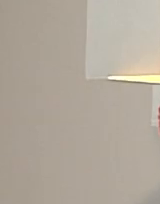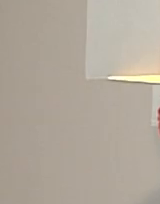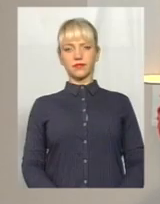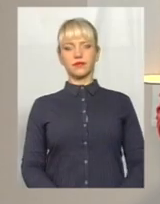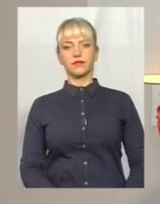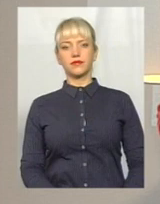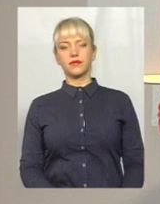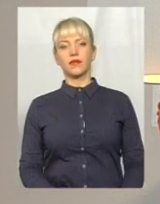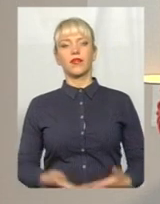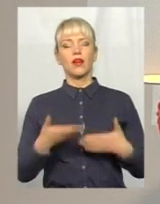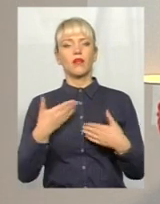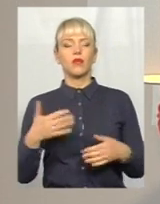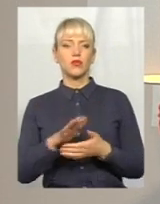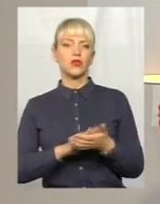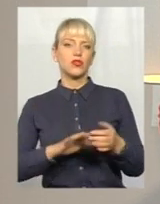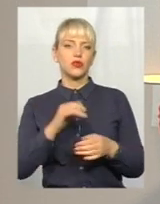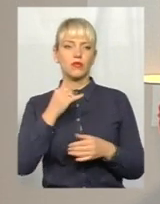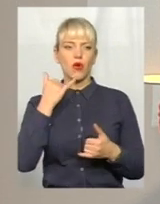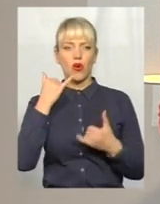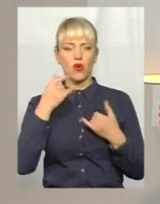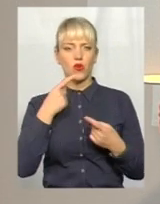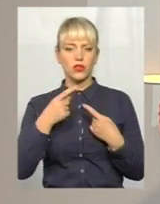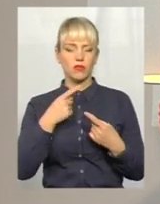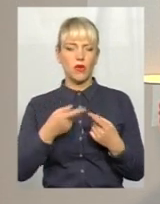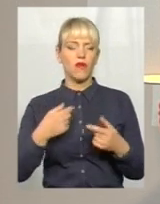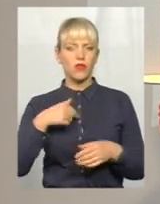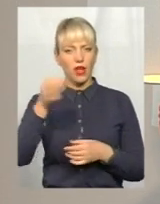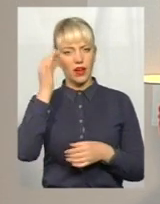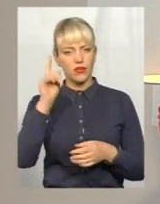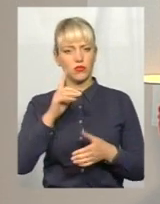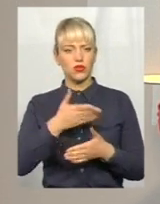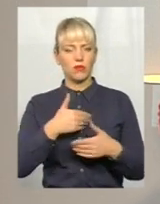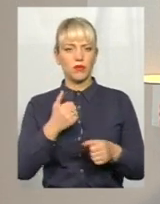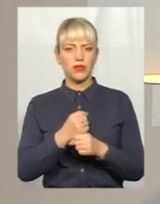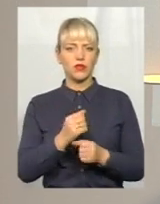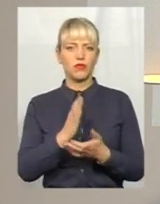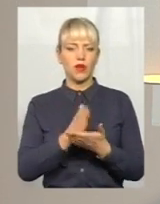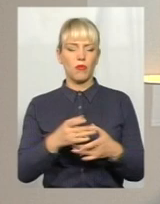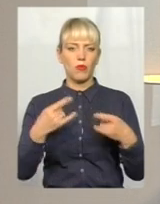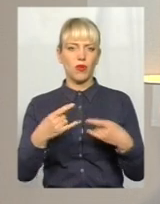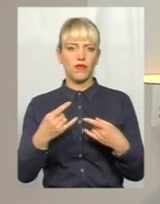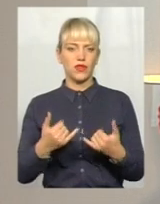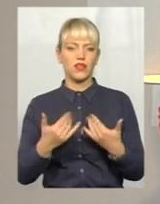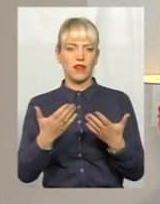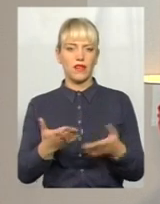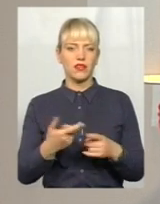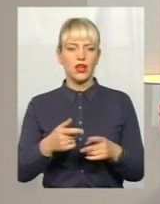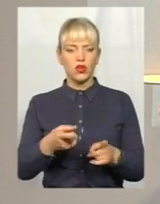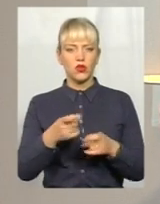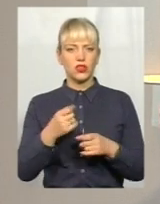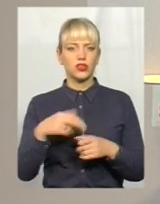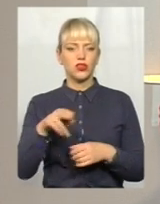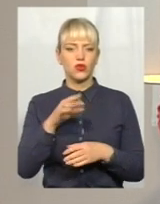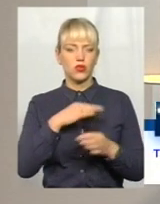Тож ми продовжуємо нашу розмову. Глядачам нагадую, що ми при цьому прямому ефірі для вас можете долучитись до розмови з вашими